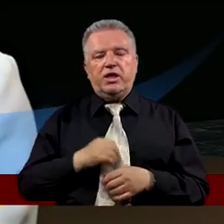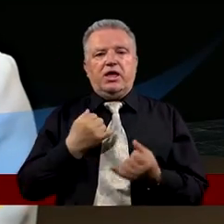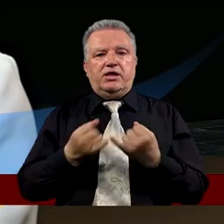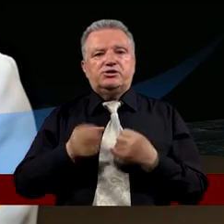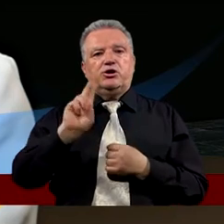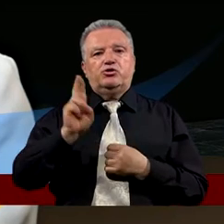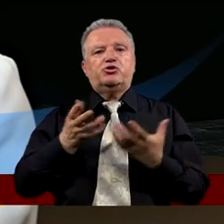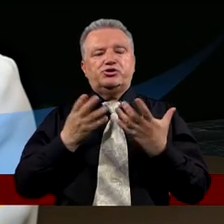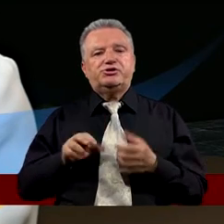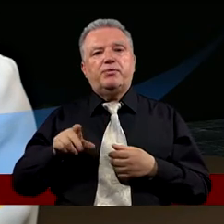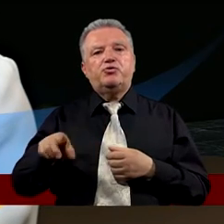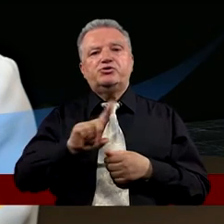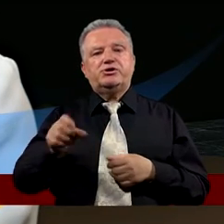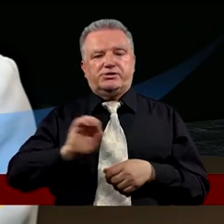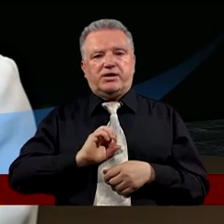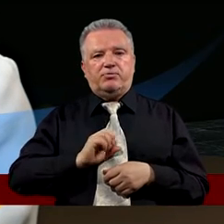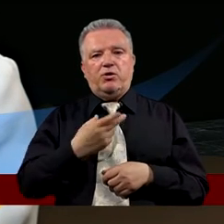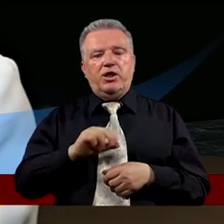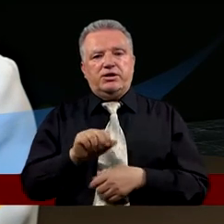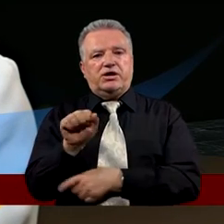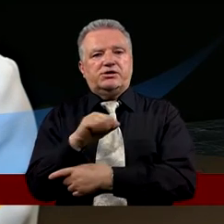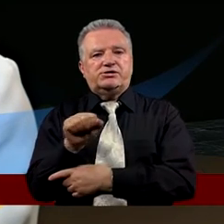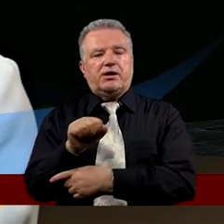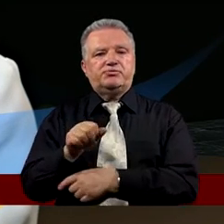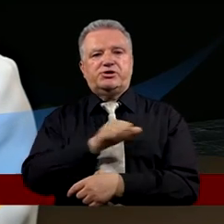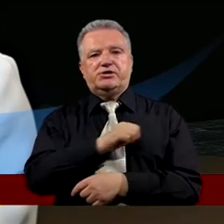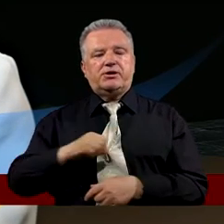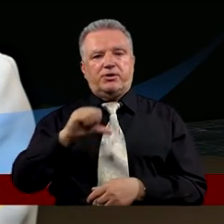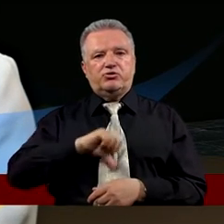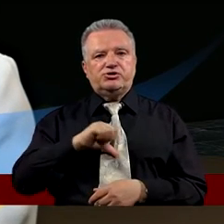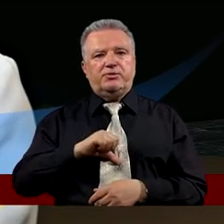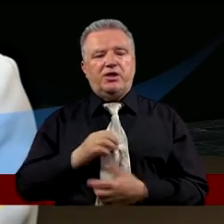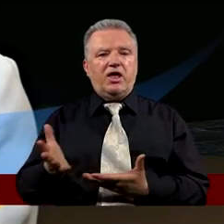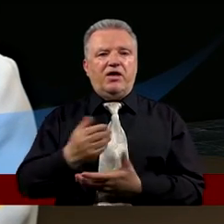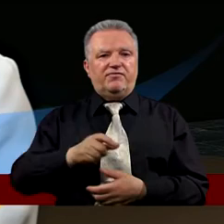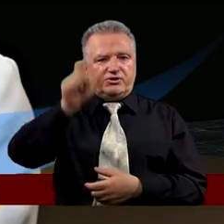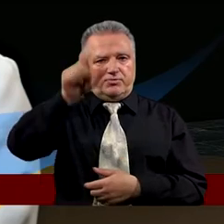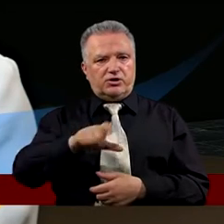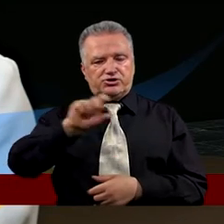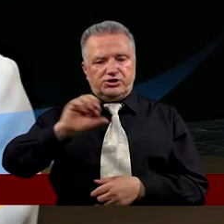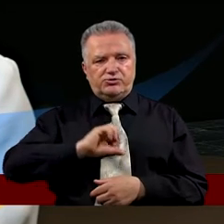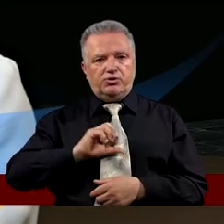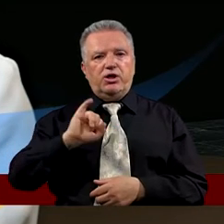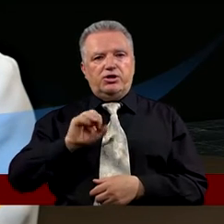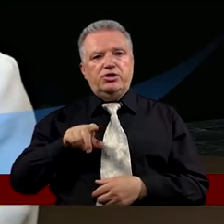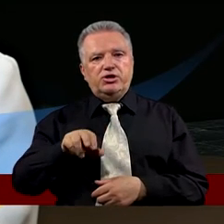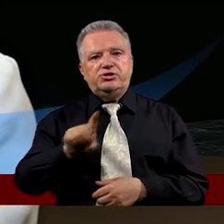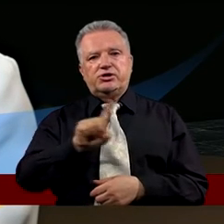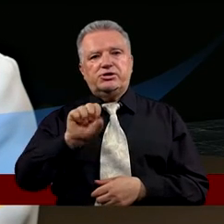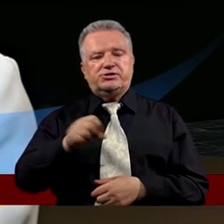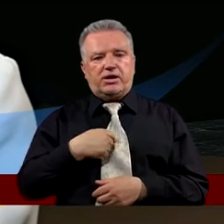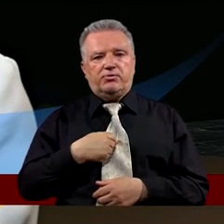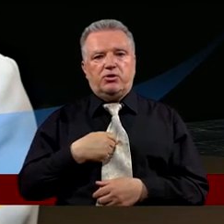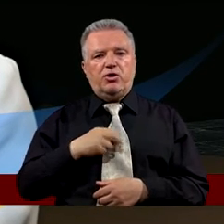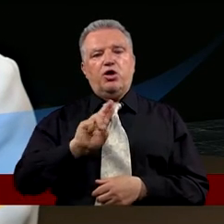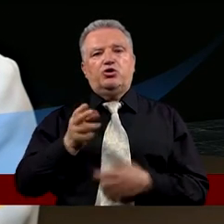Jeśli kto chce pójść za mną Niech się zaprze samego siebie Weźmie krzyż swój I niech idzie za mną Bo kto